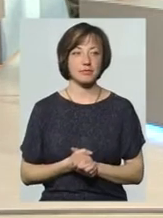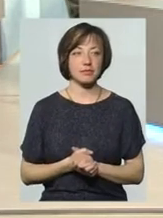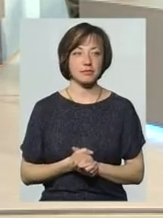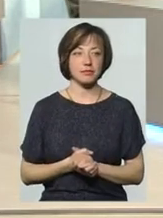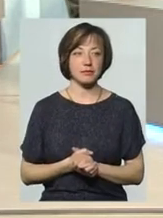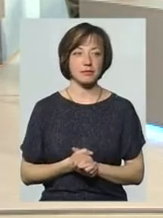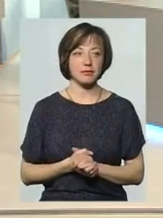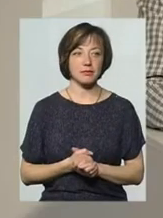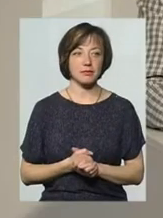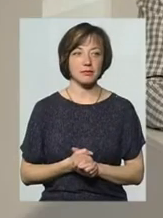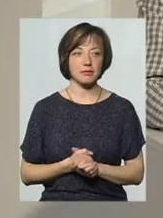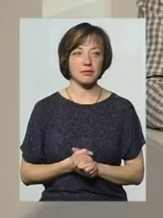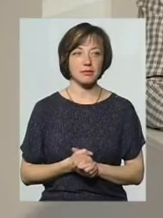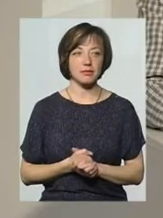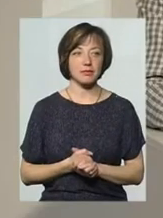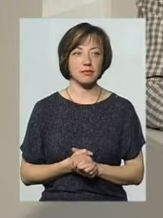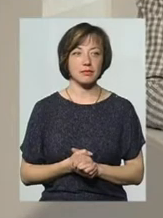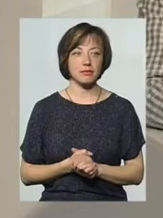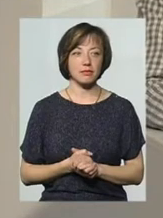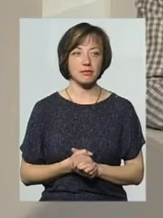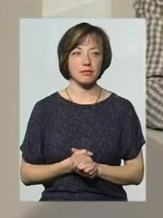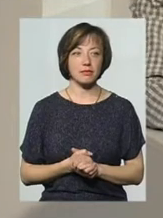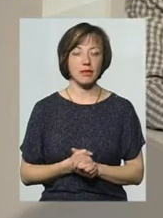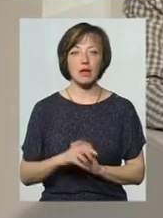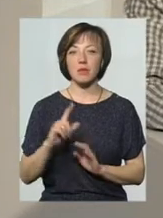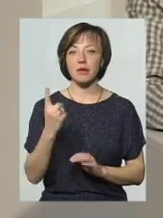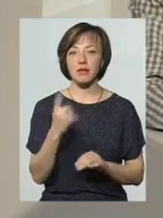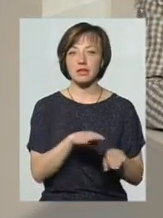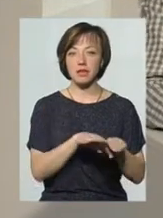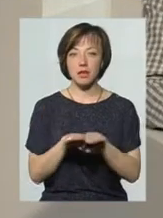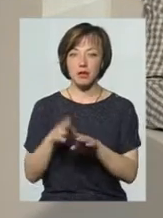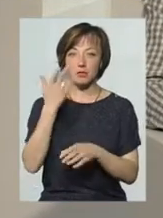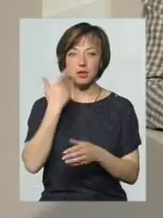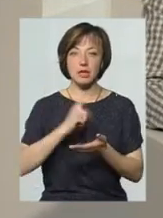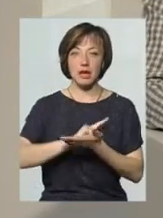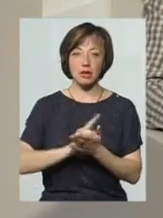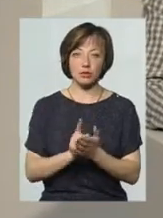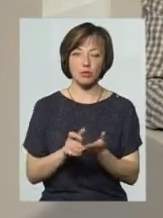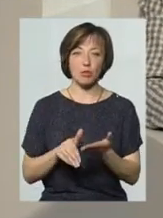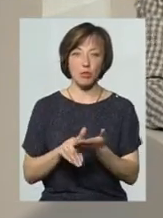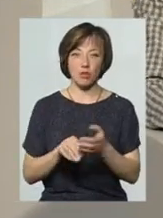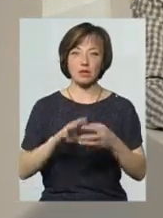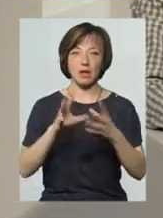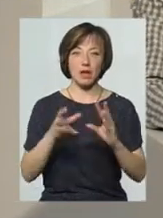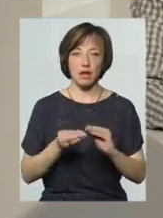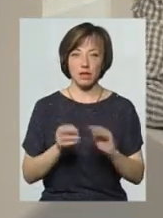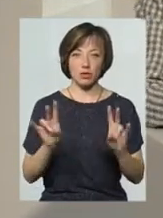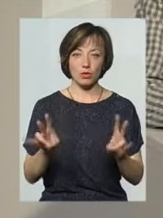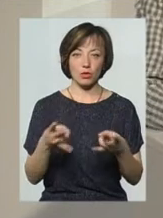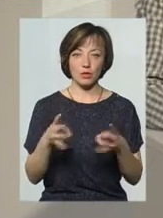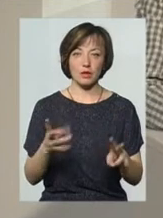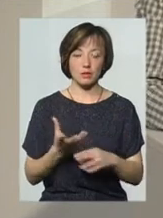Ще одне. На первинній ланці і під час екстреної допомоги взагалі не доведеться